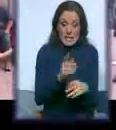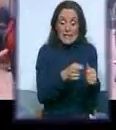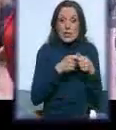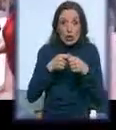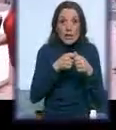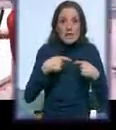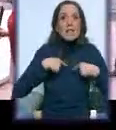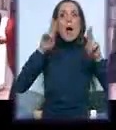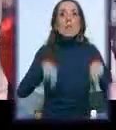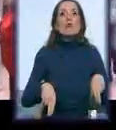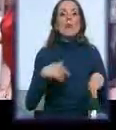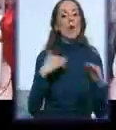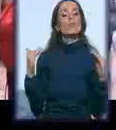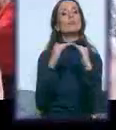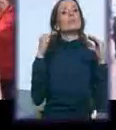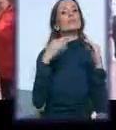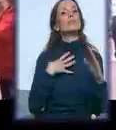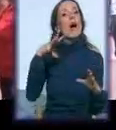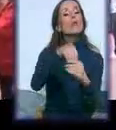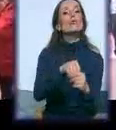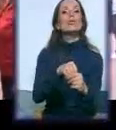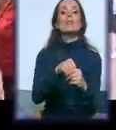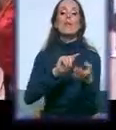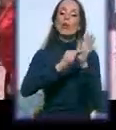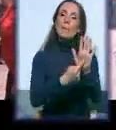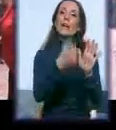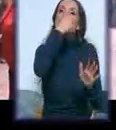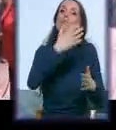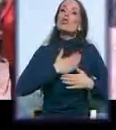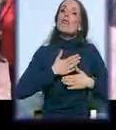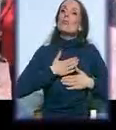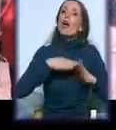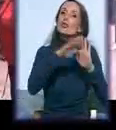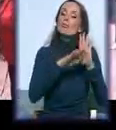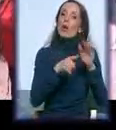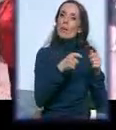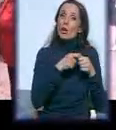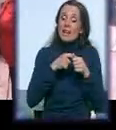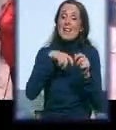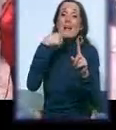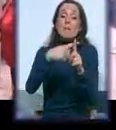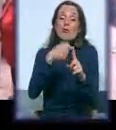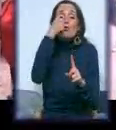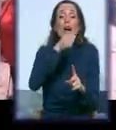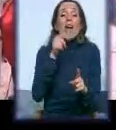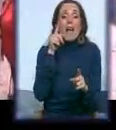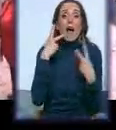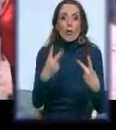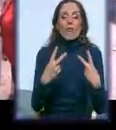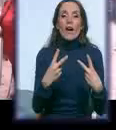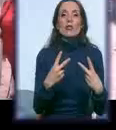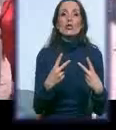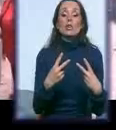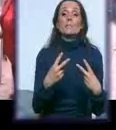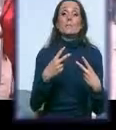jednako učestvujemo i da predstavimo šta su naši programi, a ideološki i ono što jeste jako bitno, to je da i